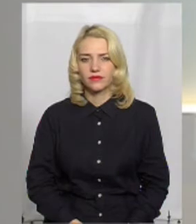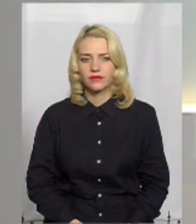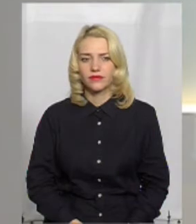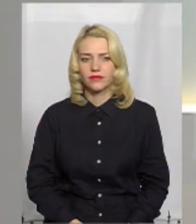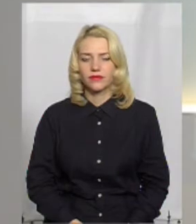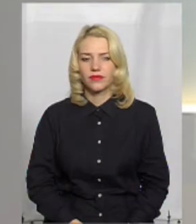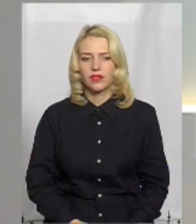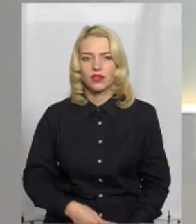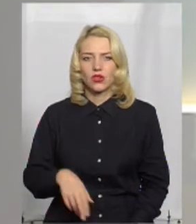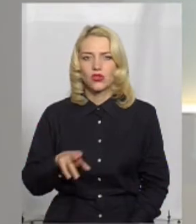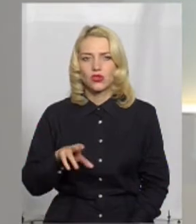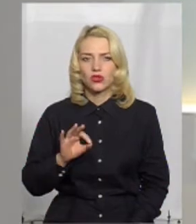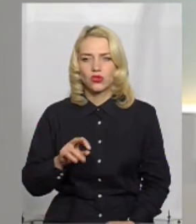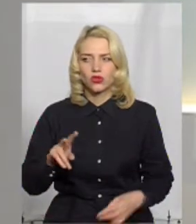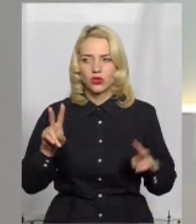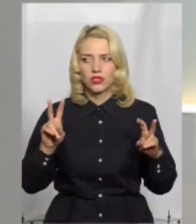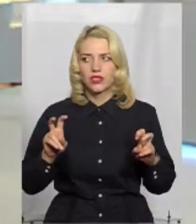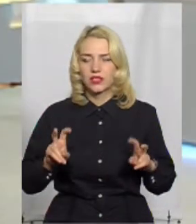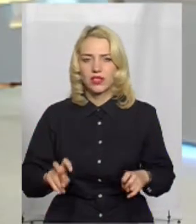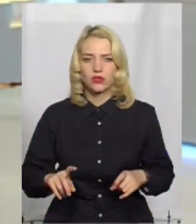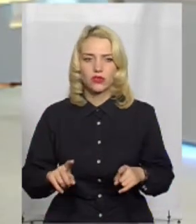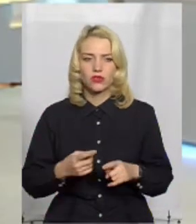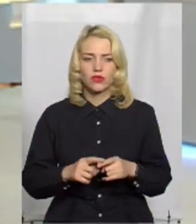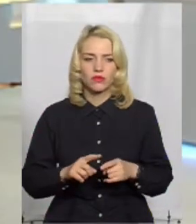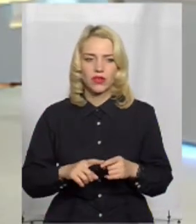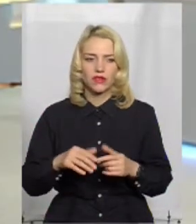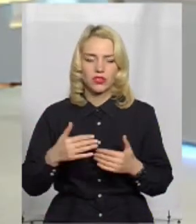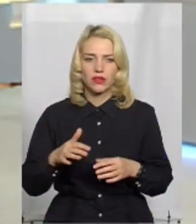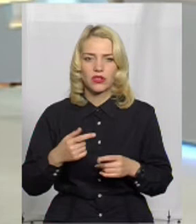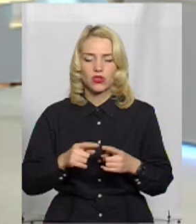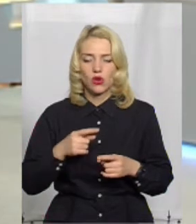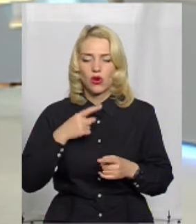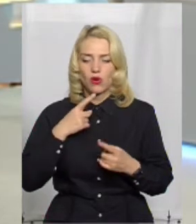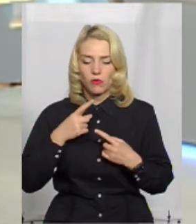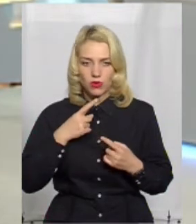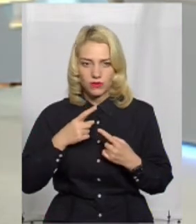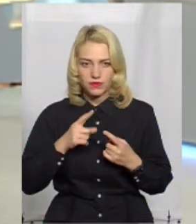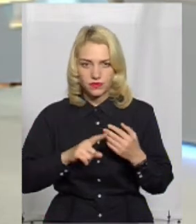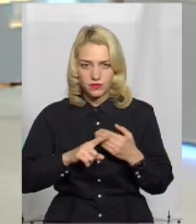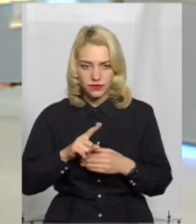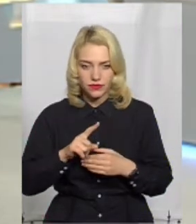Щодо статусу, ну ми так уже раз до цього вже підійшли,